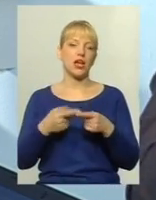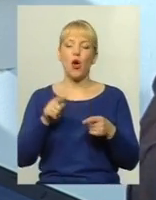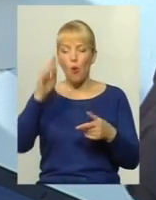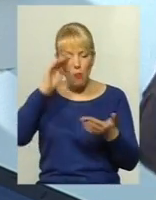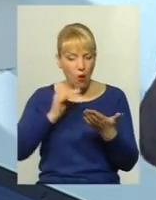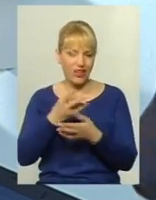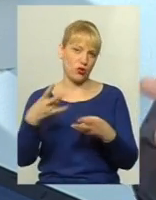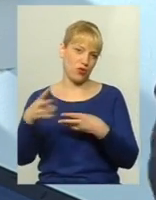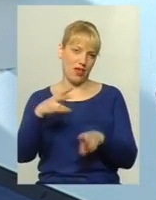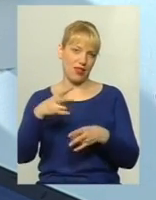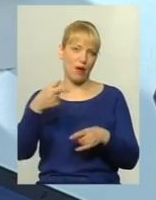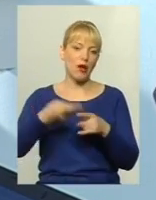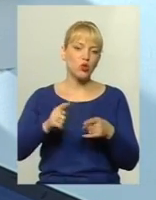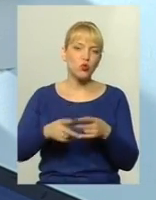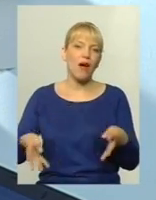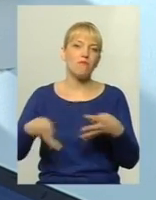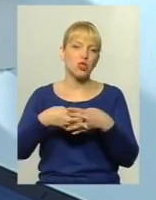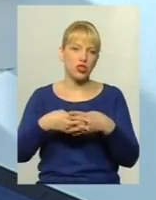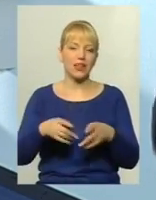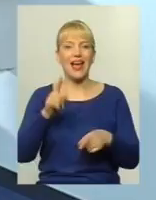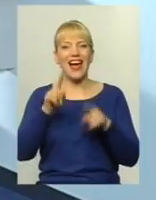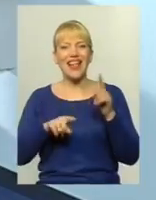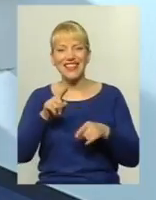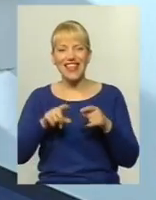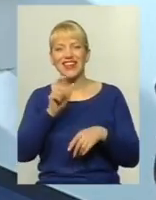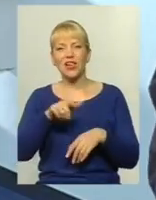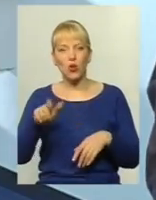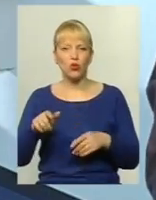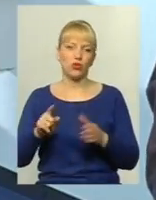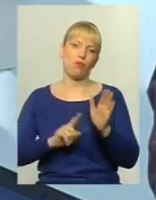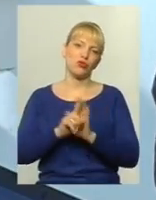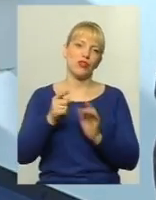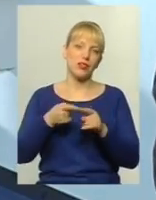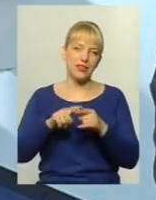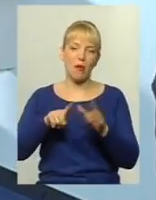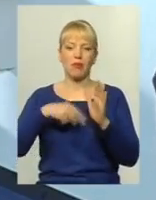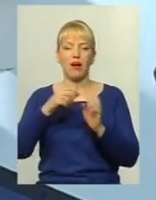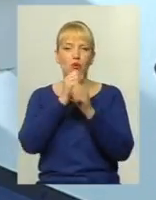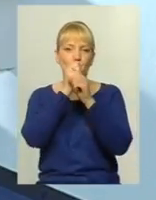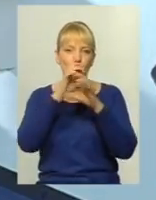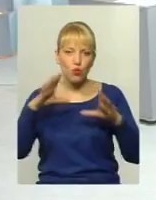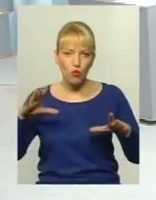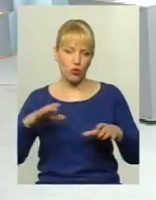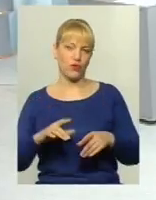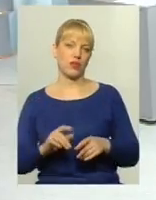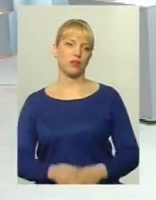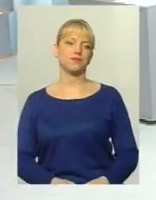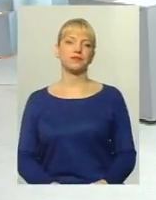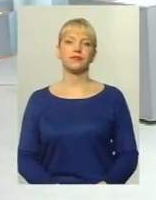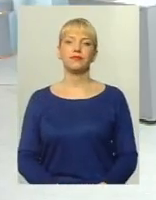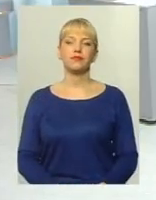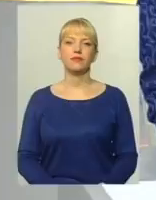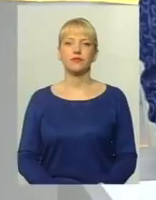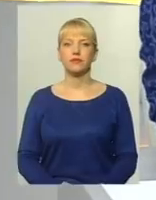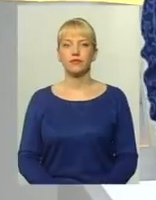сюди не треба мішати. Але деякі люди в наш фонді репочинають це питання роздмухувати. Тому воно так виходить. 61,90